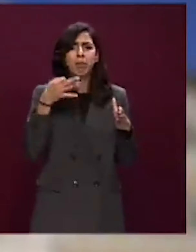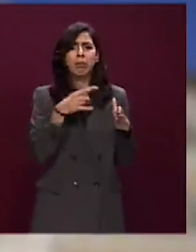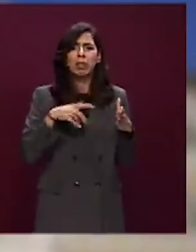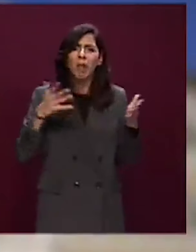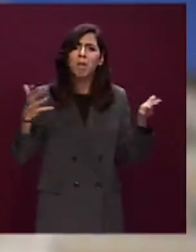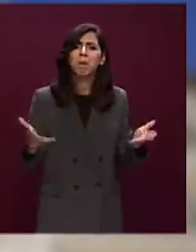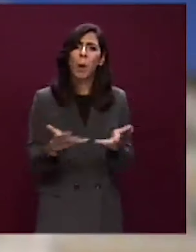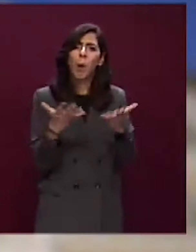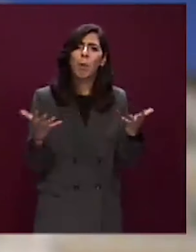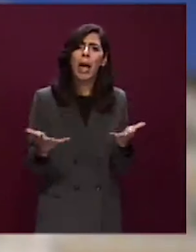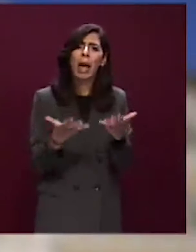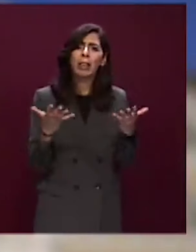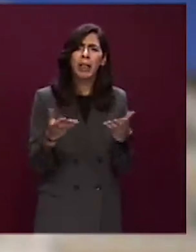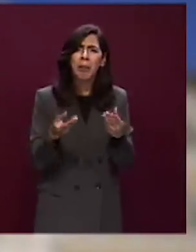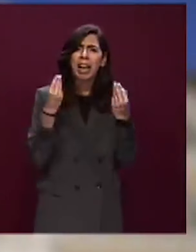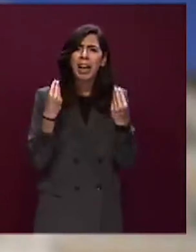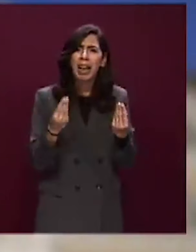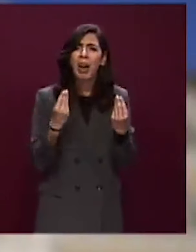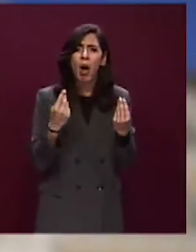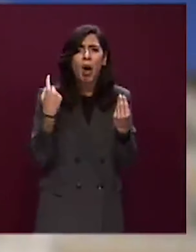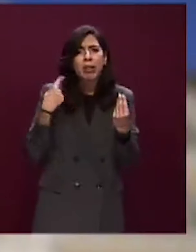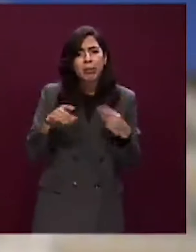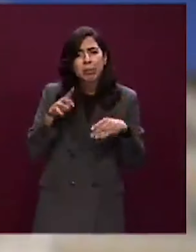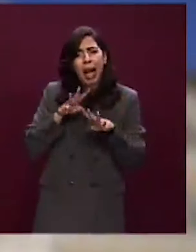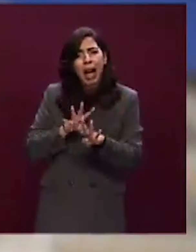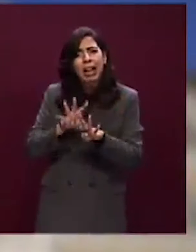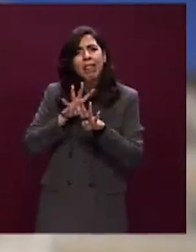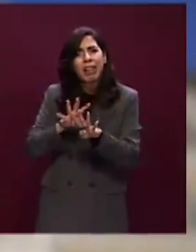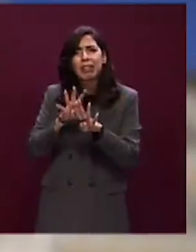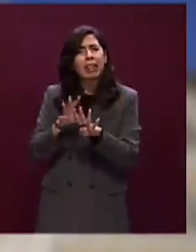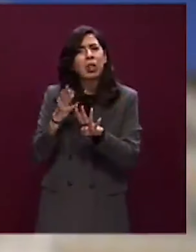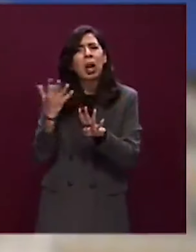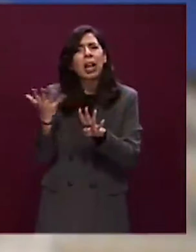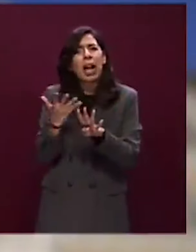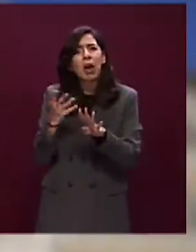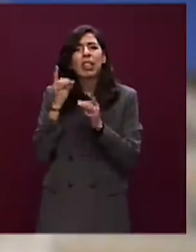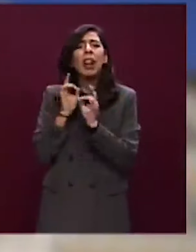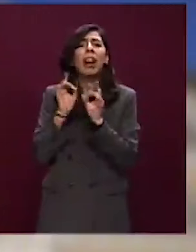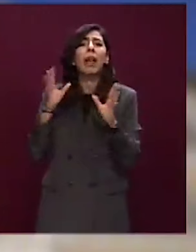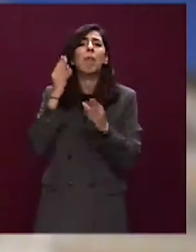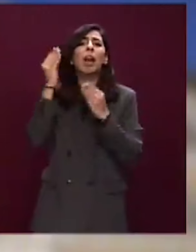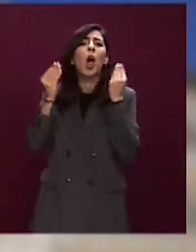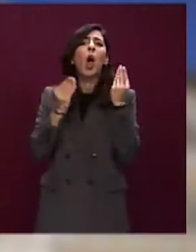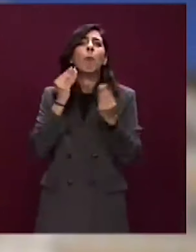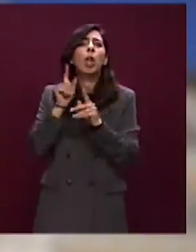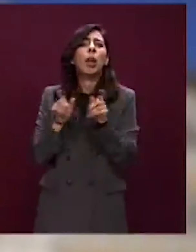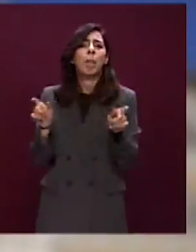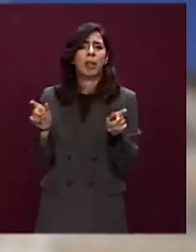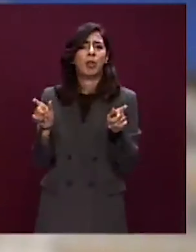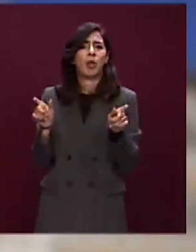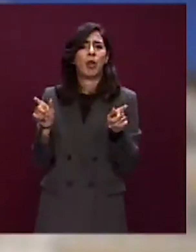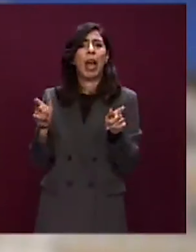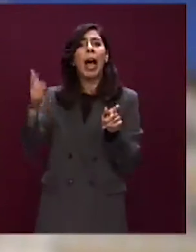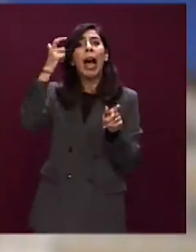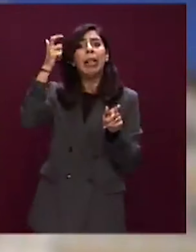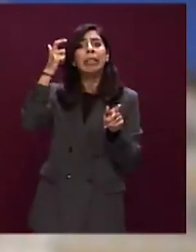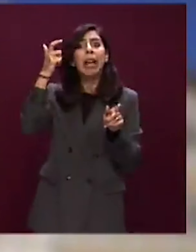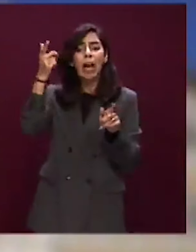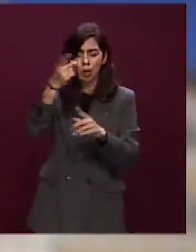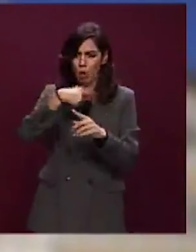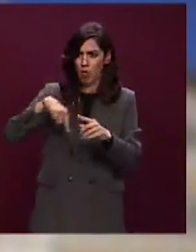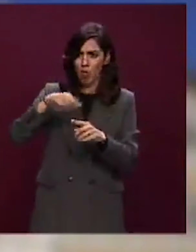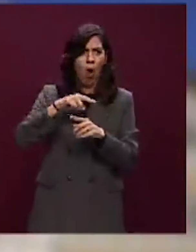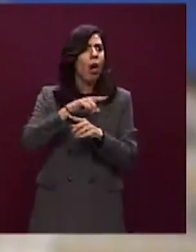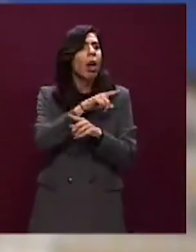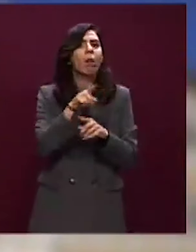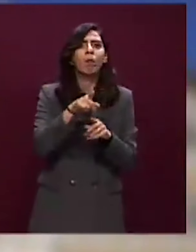cosa? Quella è la libera opinione delle persone e lo Stato, cioè tutti noi e voi come